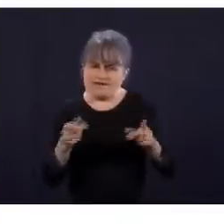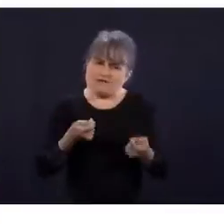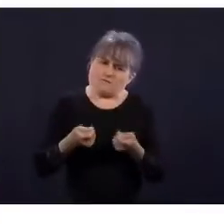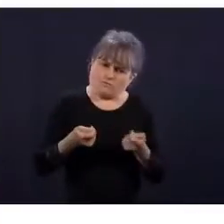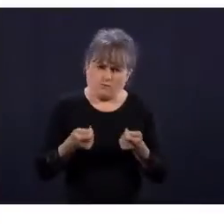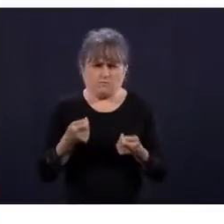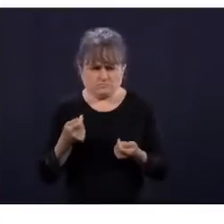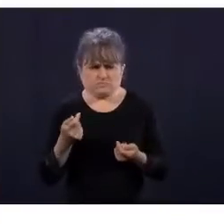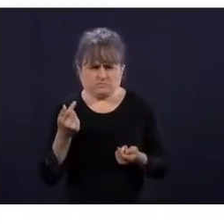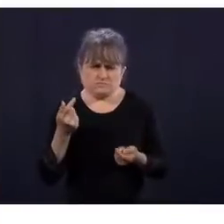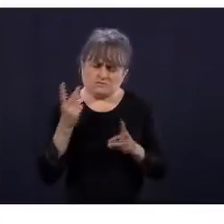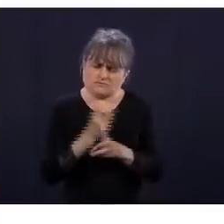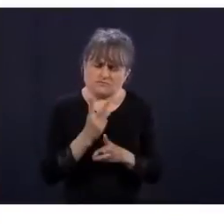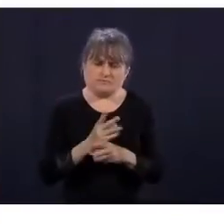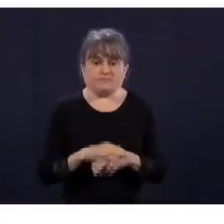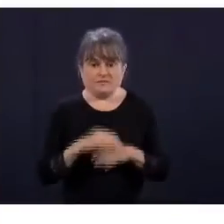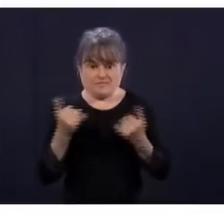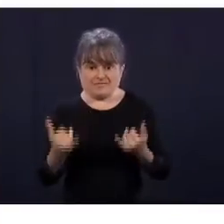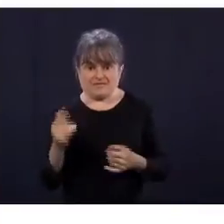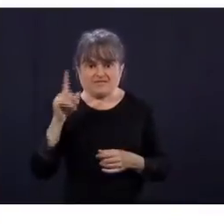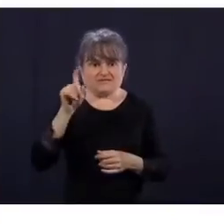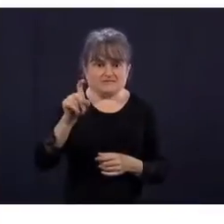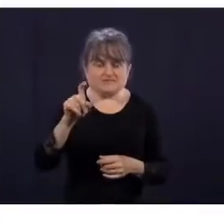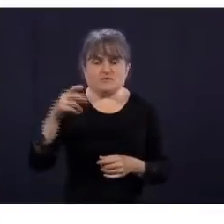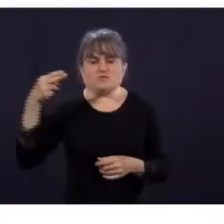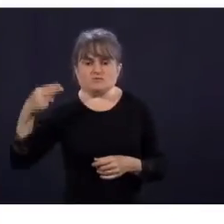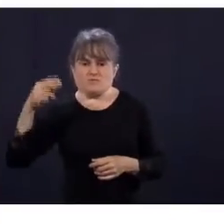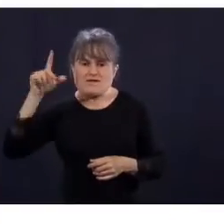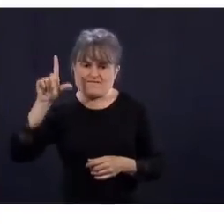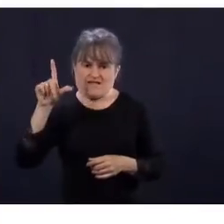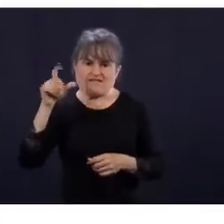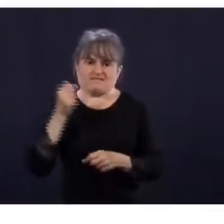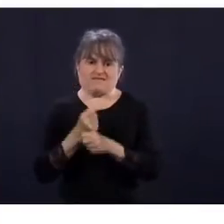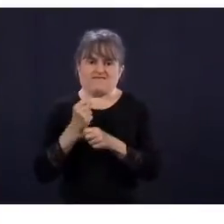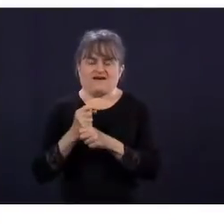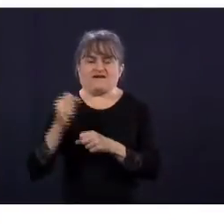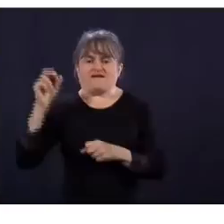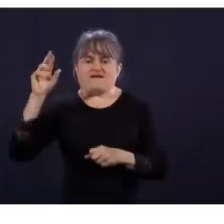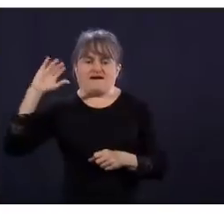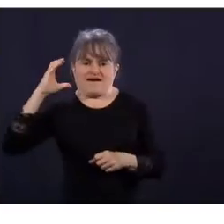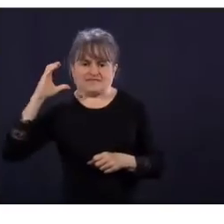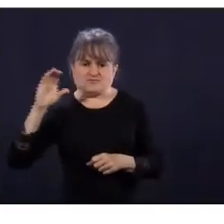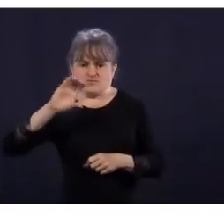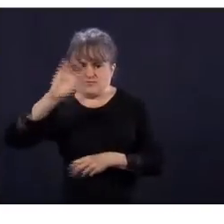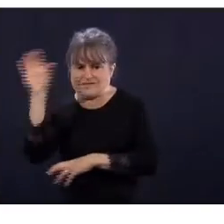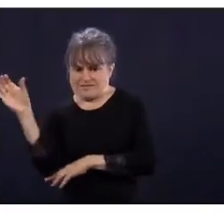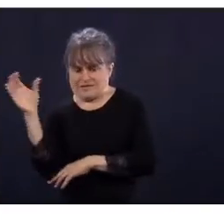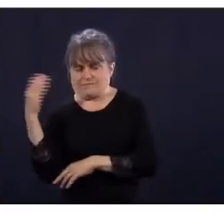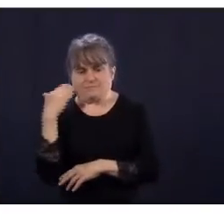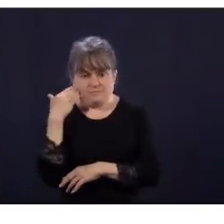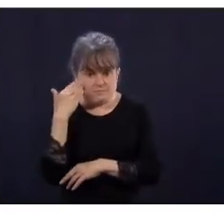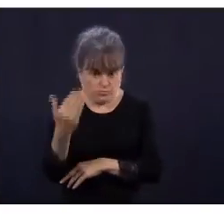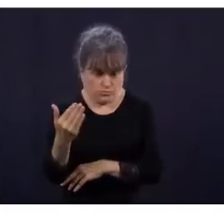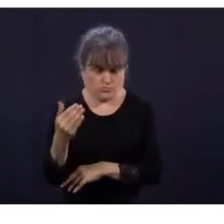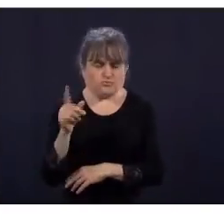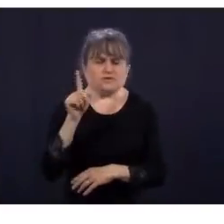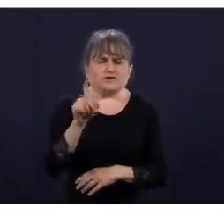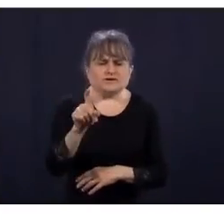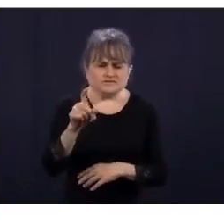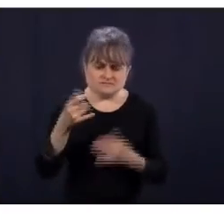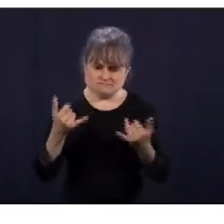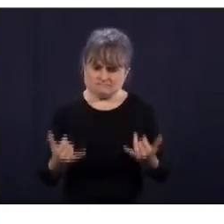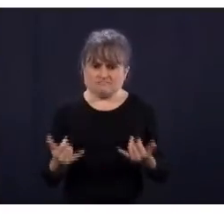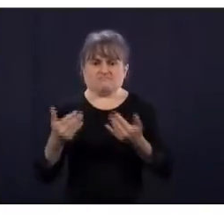que vous aviez dévoilées couraient jusqu'au 30 avril. Projections d'hospitalisation, de nombre de cas, de nombre de décès. Est-ce que vous avez l'intention de rendre public de nouvelles